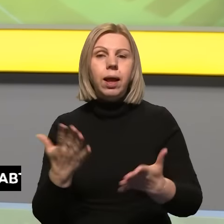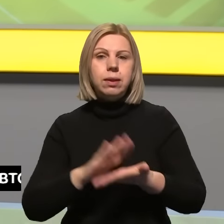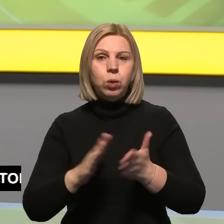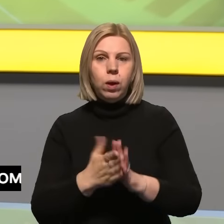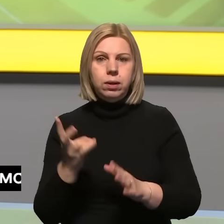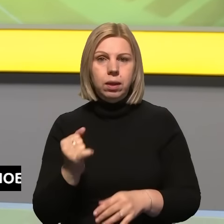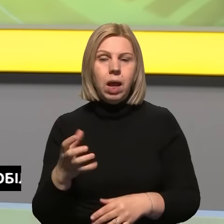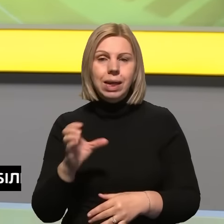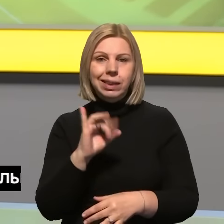ситуація на східному напрямку.